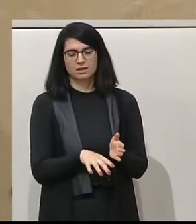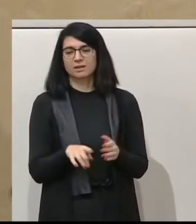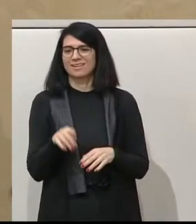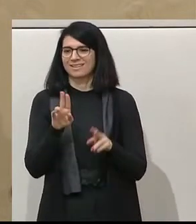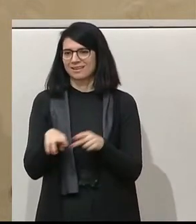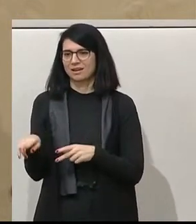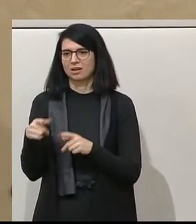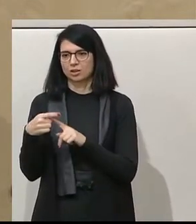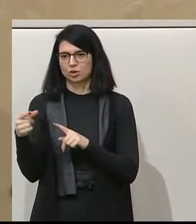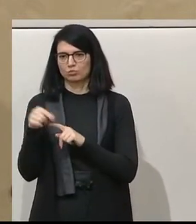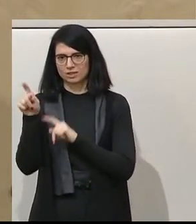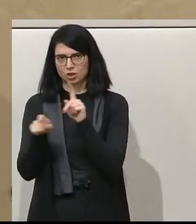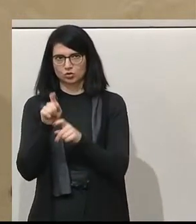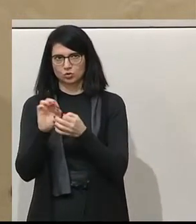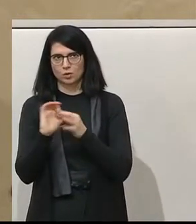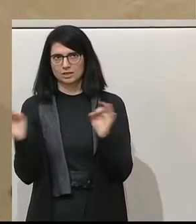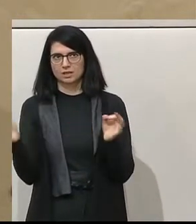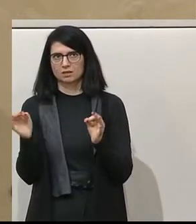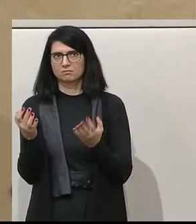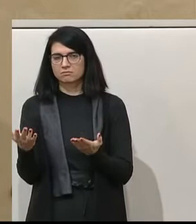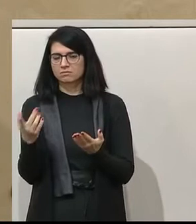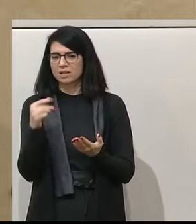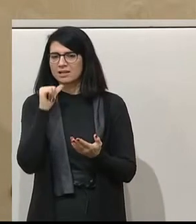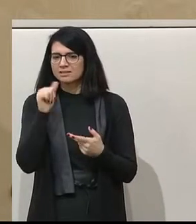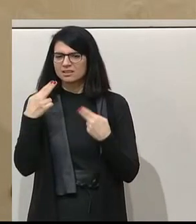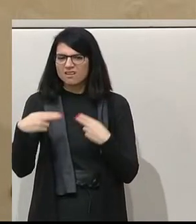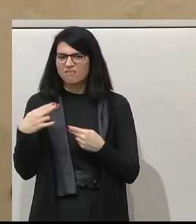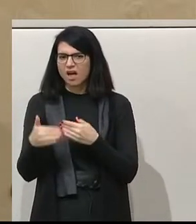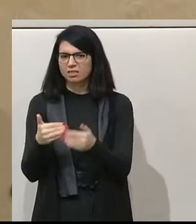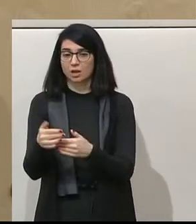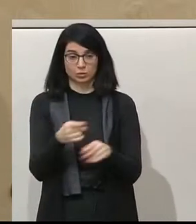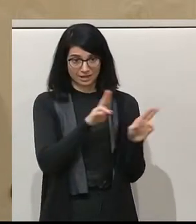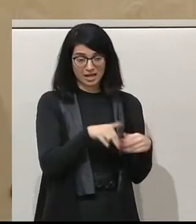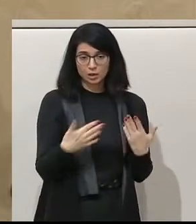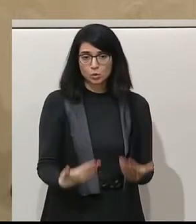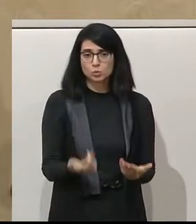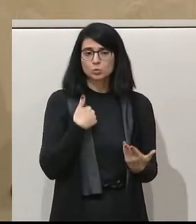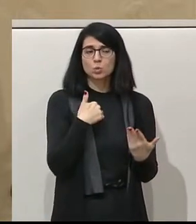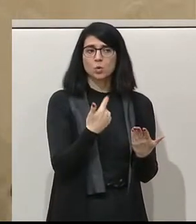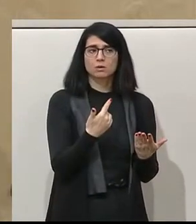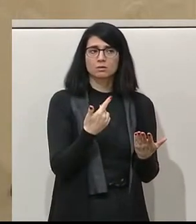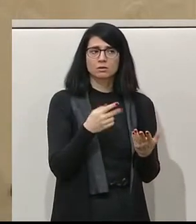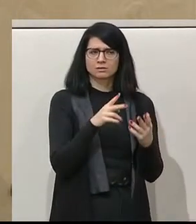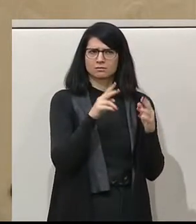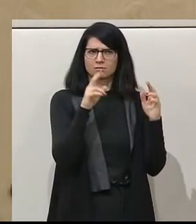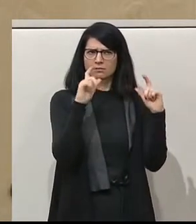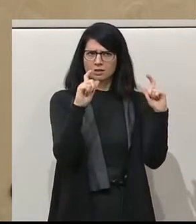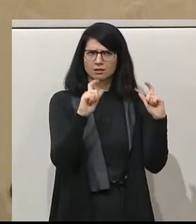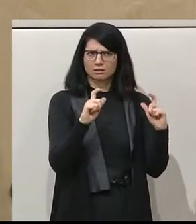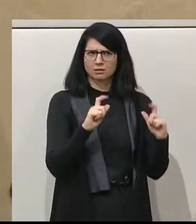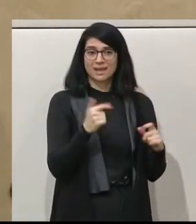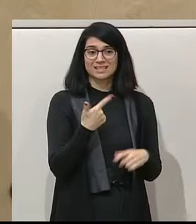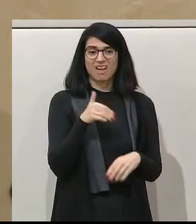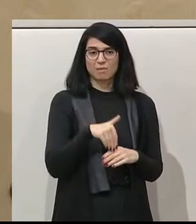dass der Spitzensteuersatz nicht weiter fortgeführt wird? Und ist es gerecht, dass allein aus diesen Titeln heraus mehr als zwei